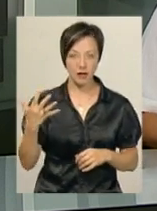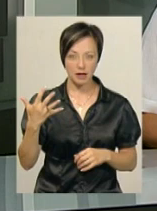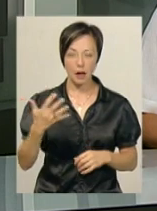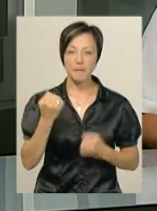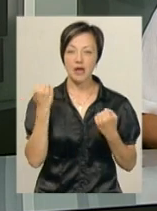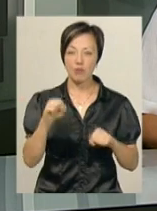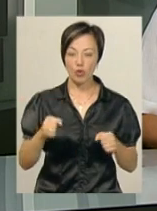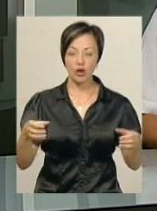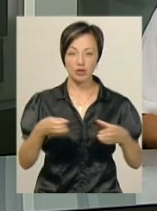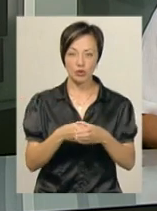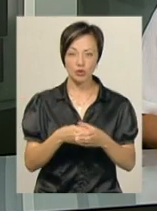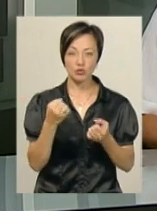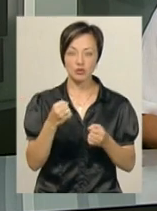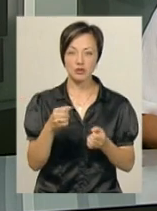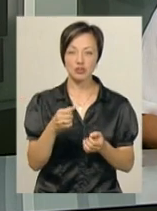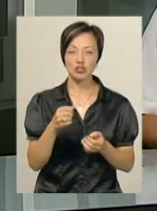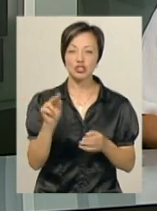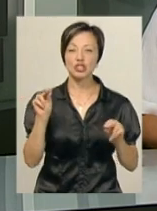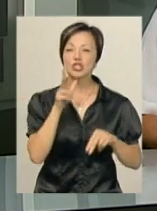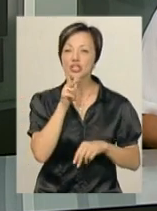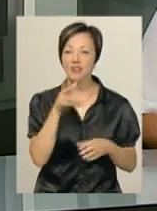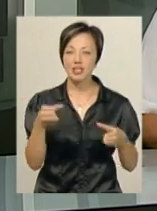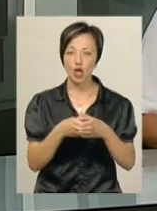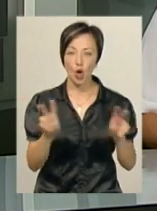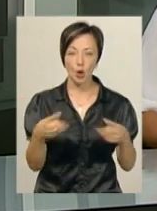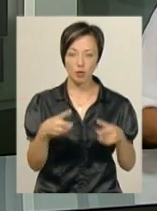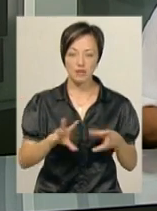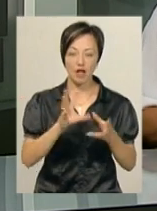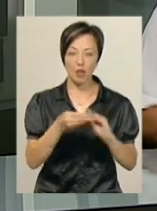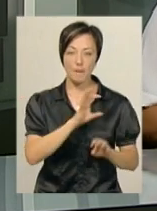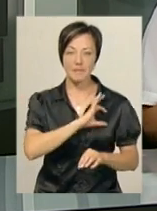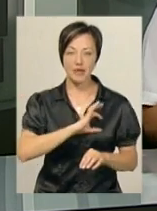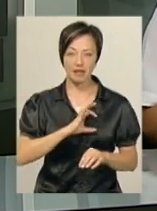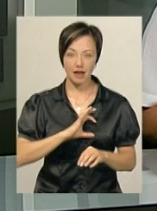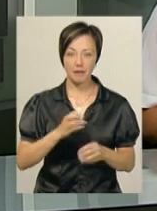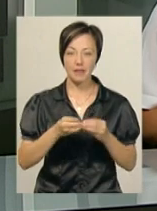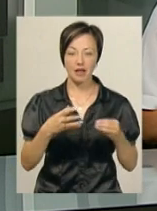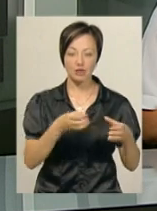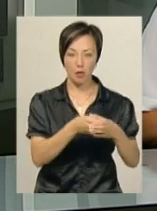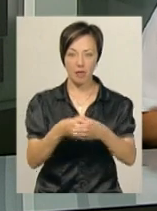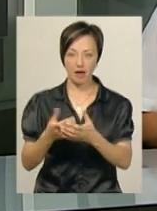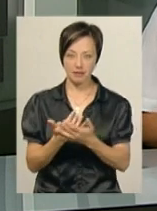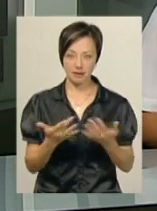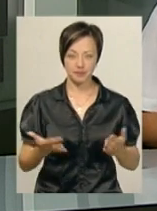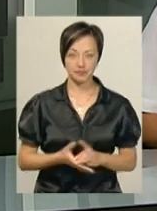Перемогу в цій категорії здобув Чернівецький клуб «Ельдорада». Загалом медалі розіграли 15 команд.